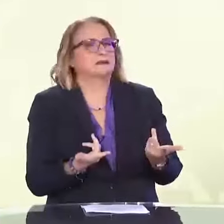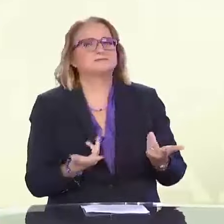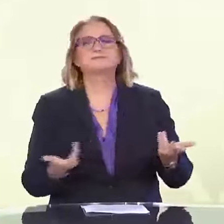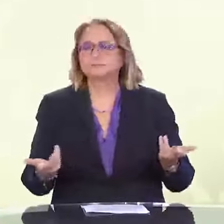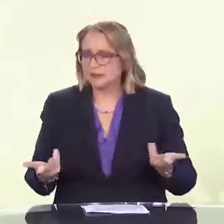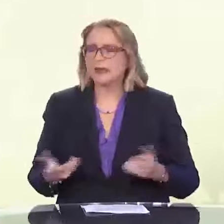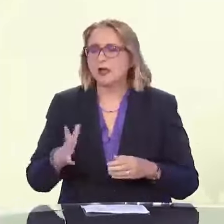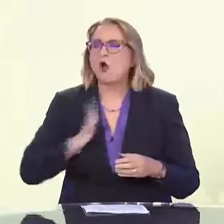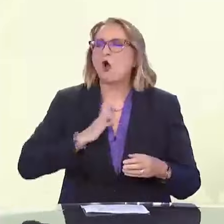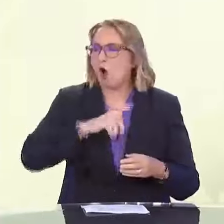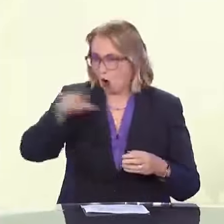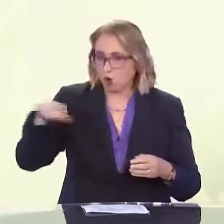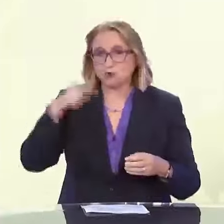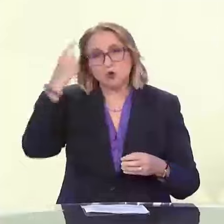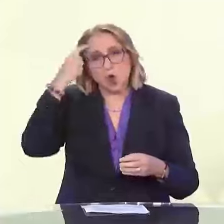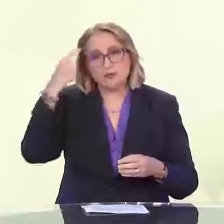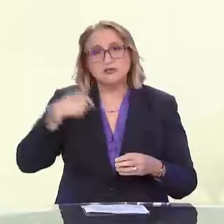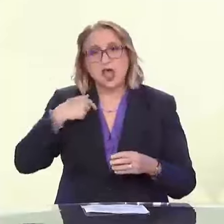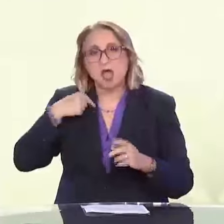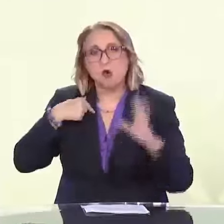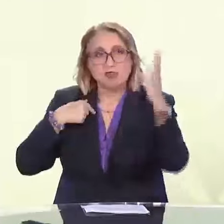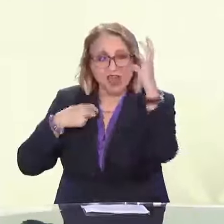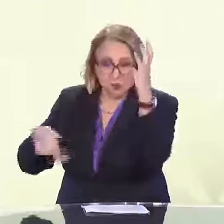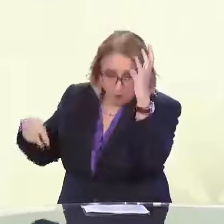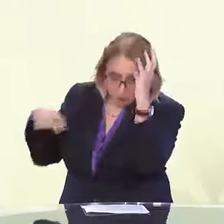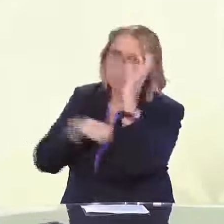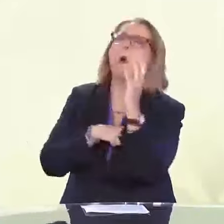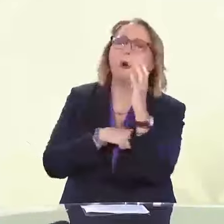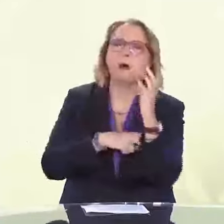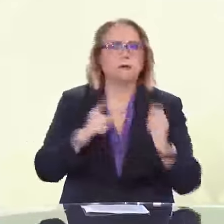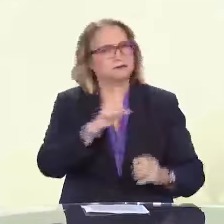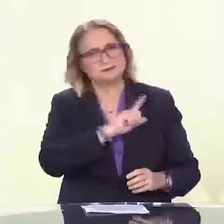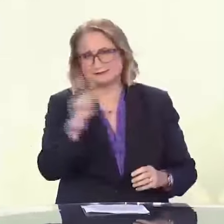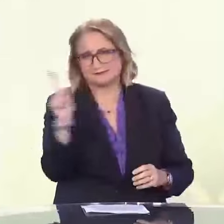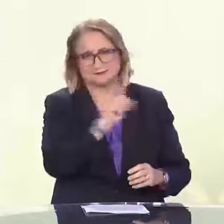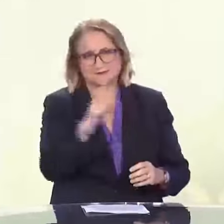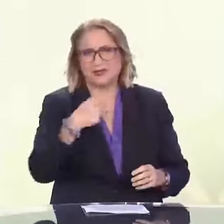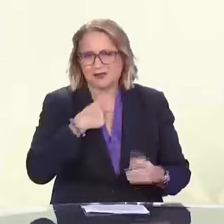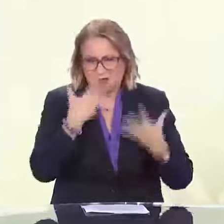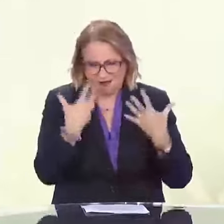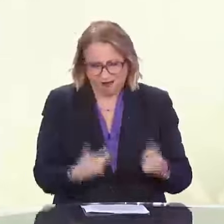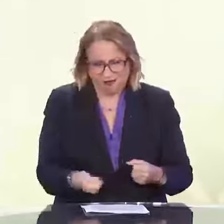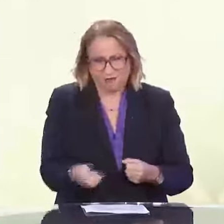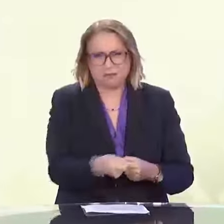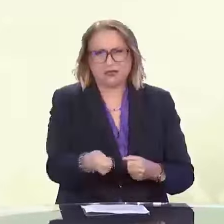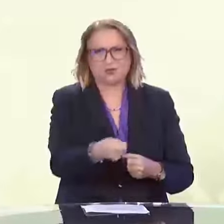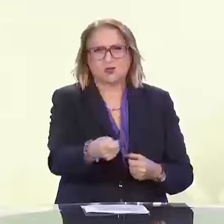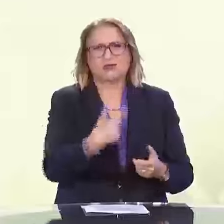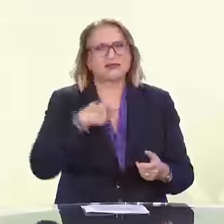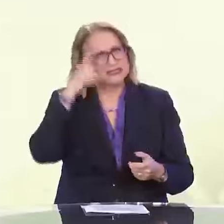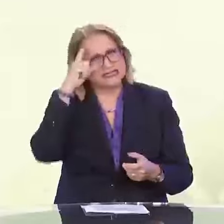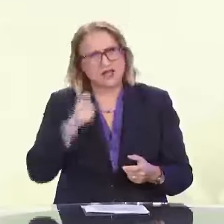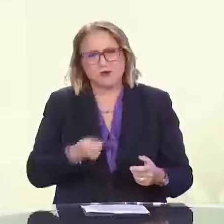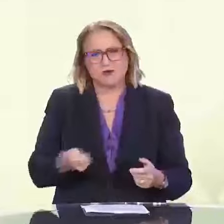κόσμος πιστεύει ότι θα χτυπήσουμε σε αυτό το εμπόδιο. Κάτι που δεν θα γινόταν επειδή έχω κρατώσει το λευκό μπαστούνι. Το λευκό